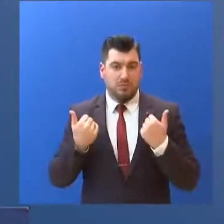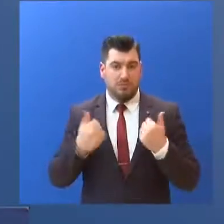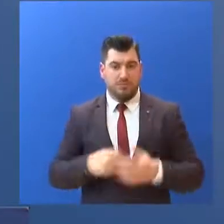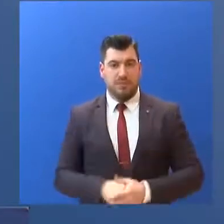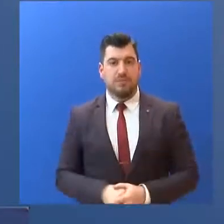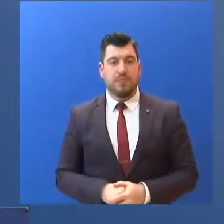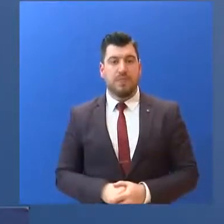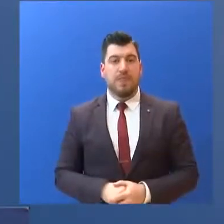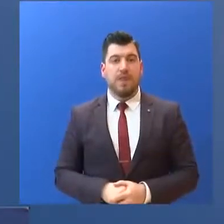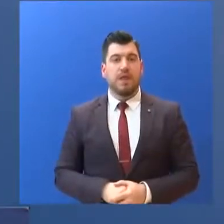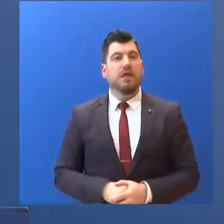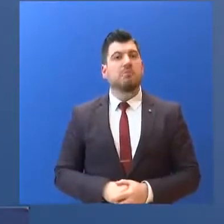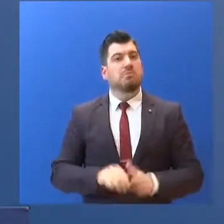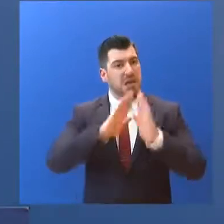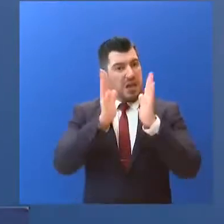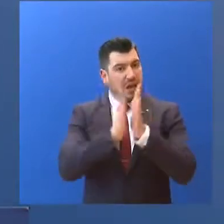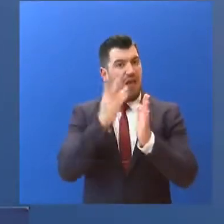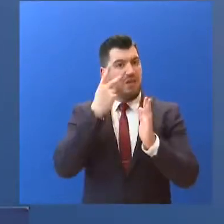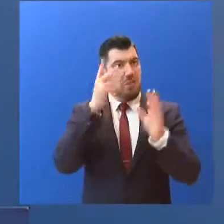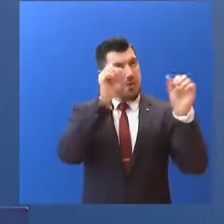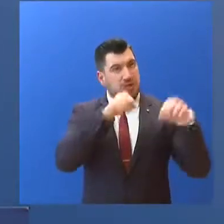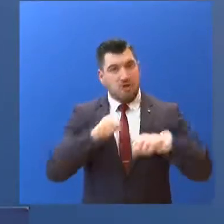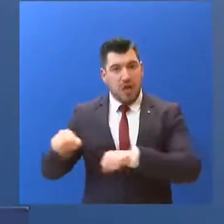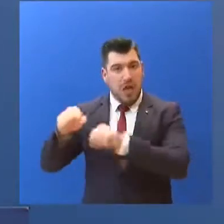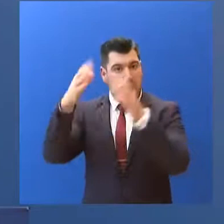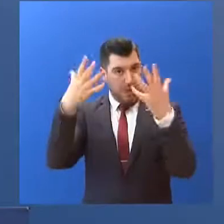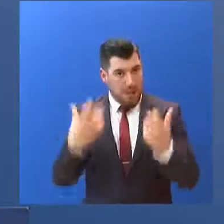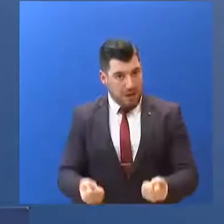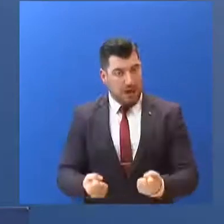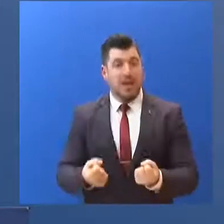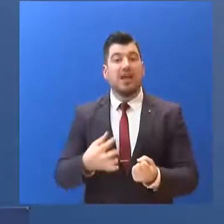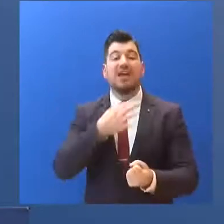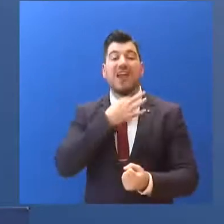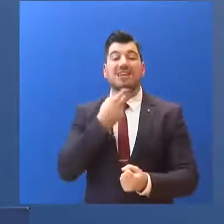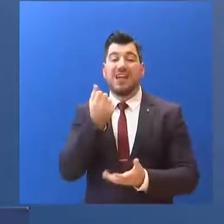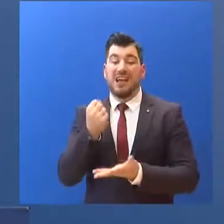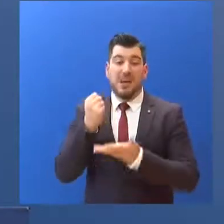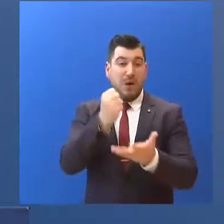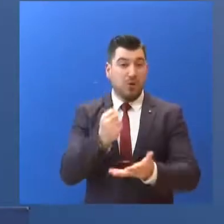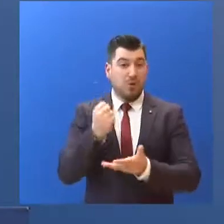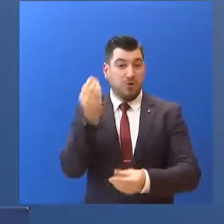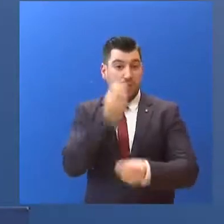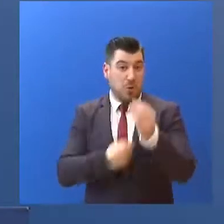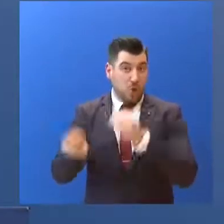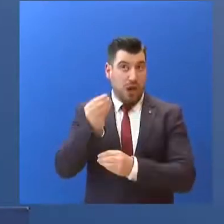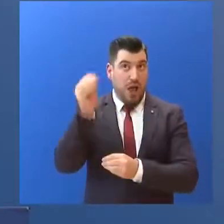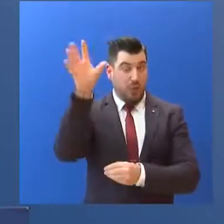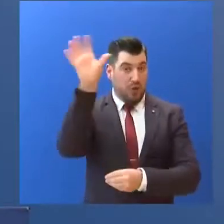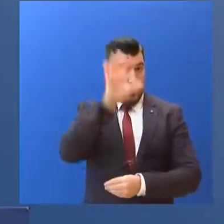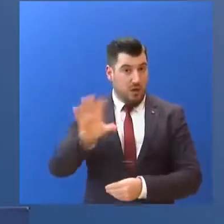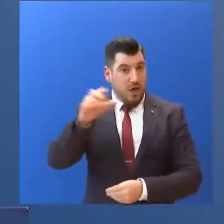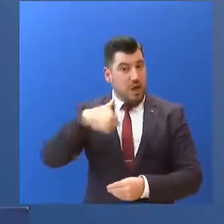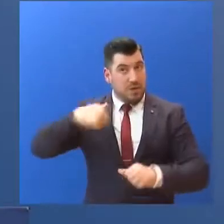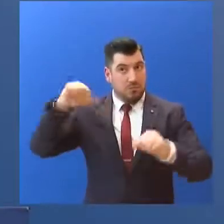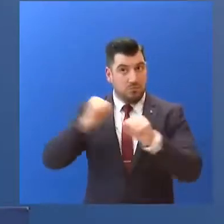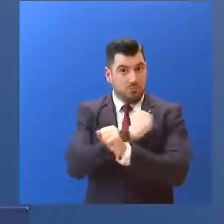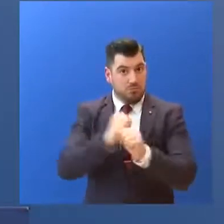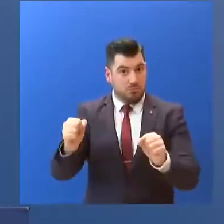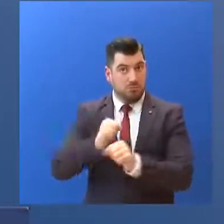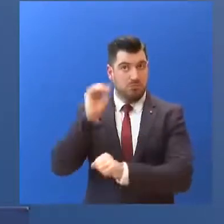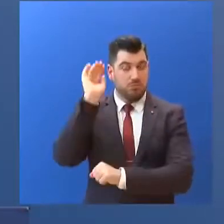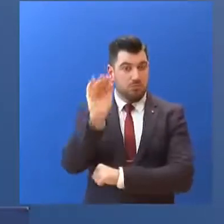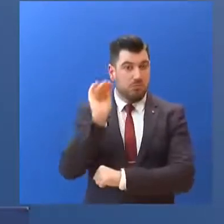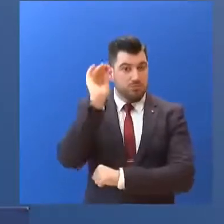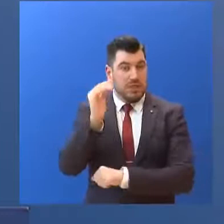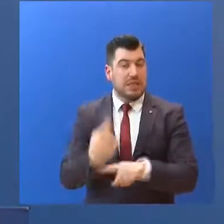υπάρχει μια γενική σύμπνοια. Χρηματοδότηση θα χρειαστεί περισσότερη στο σύστημα σε ευρωπαϊκό επίπεδο... και σε αυτό θα επιμείνουμε όπως και στην